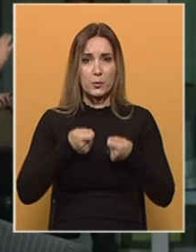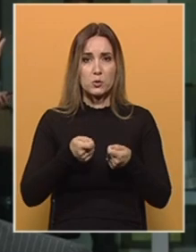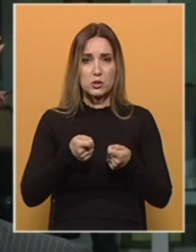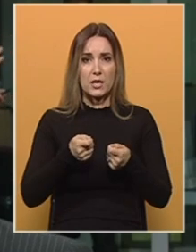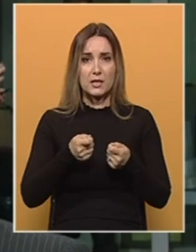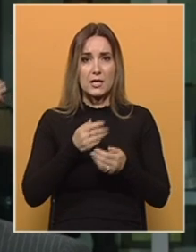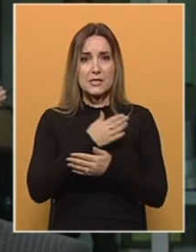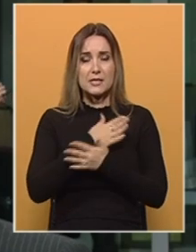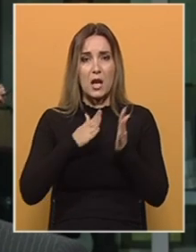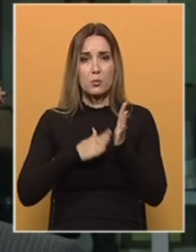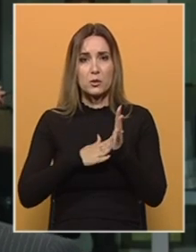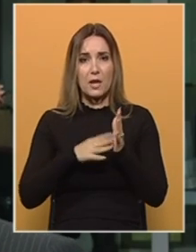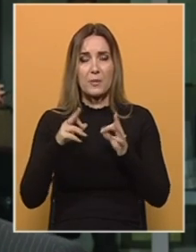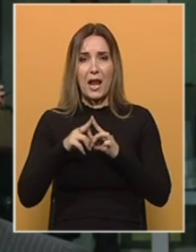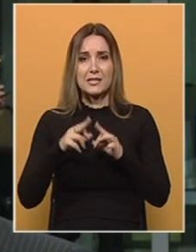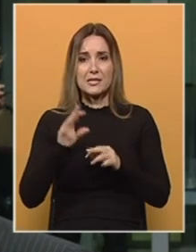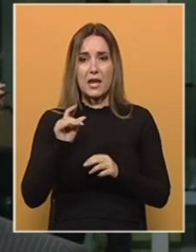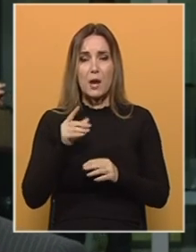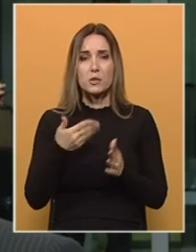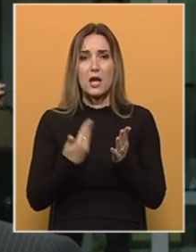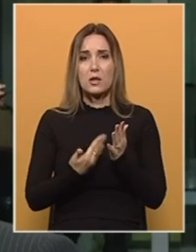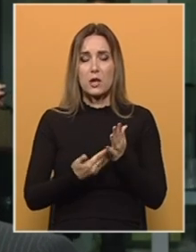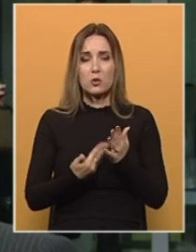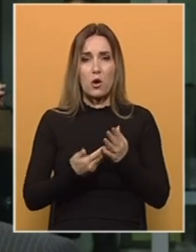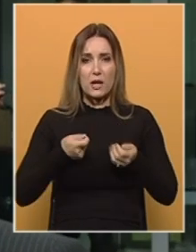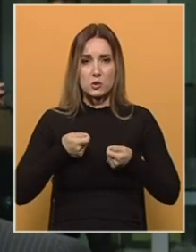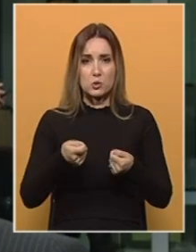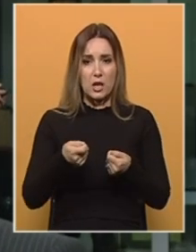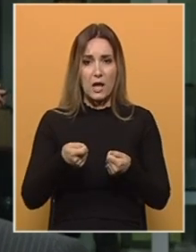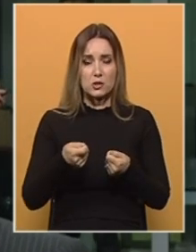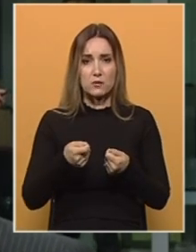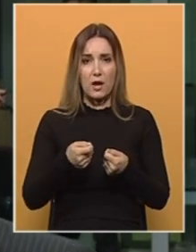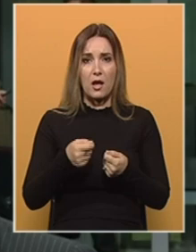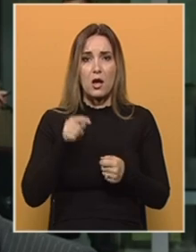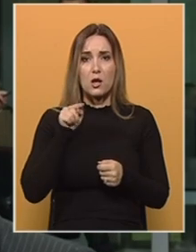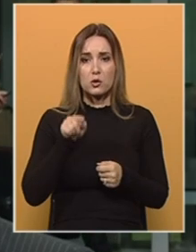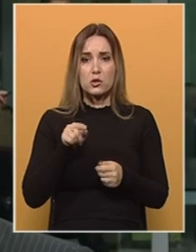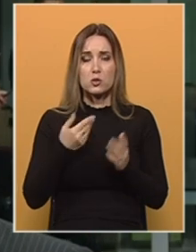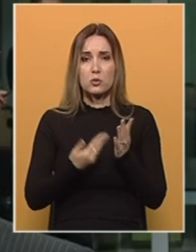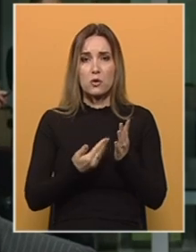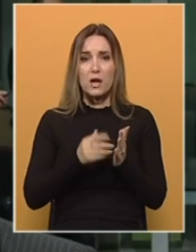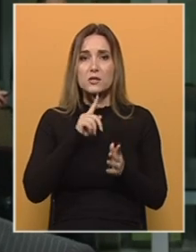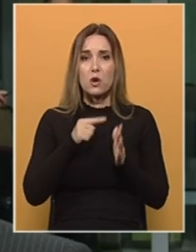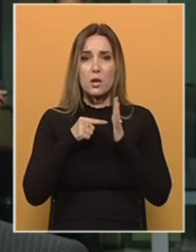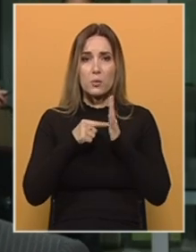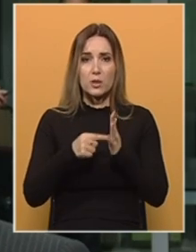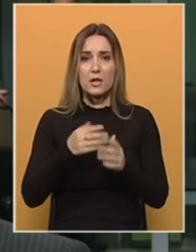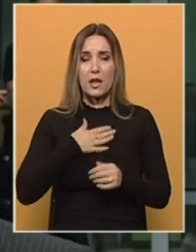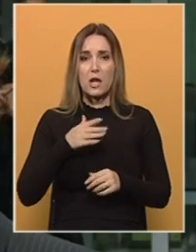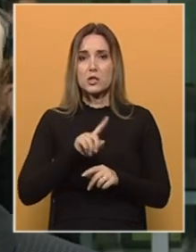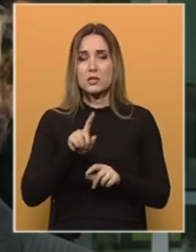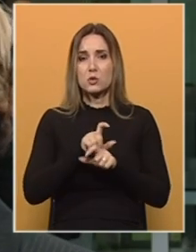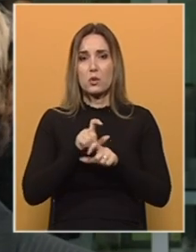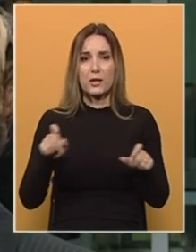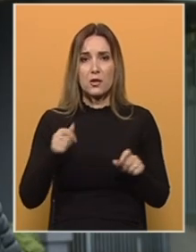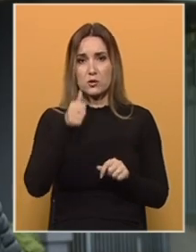Zijada Mutap i Alice Ramić bazira isključivo na dokazima tužlaštva, s obzirom da su to upravo dokaze koje pokazuju naši klienti nisu kriv za